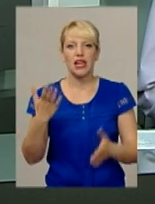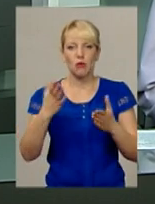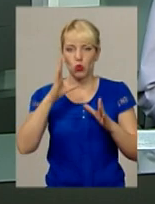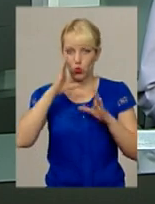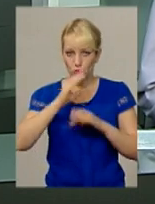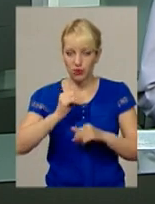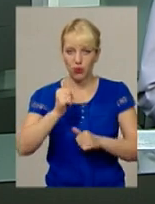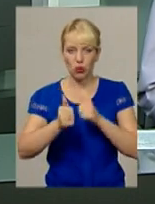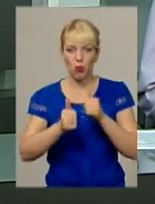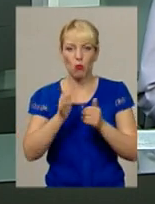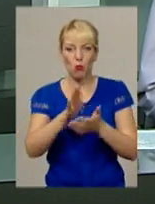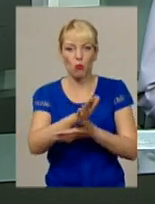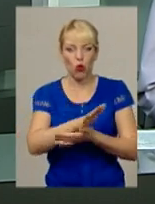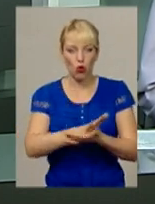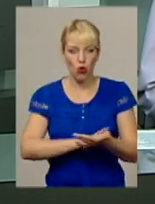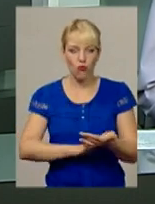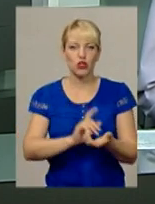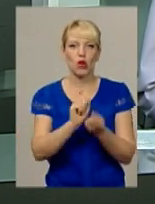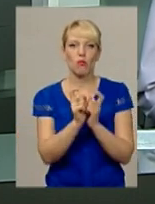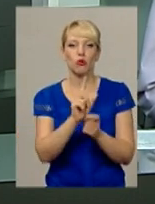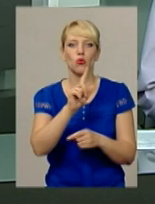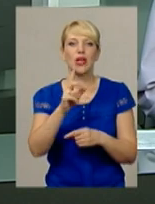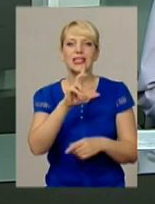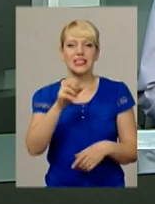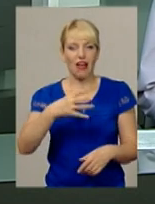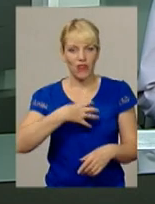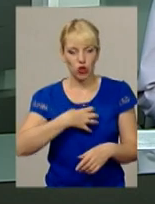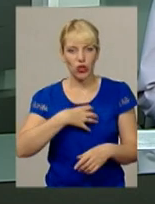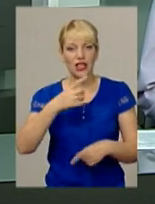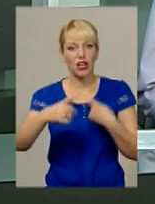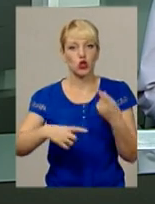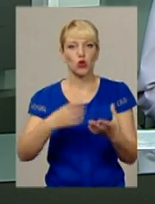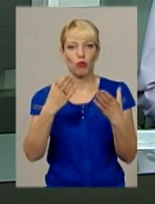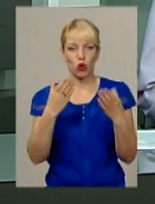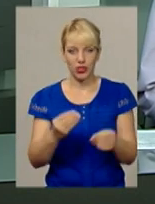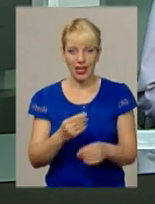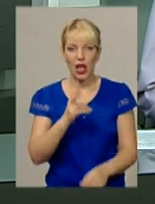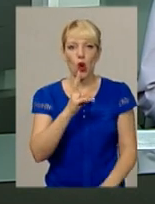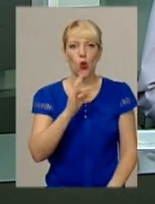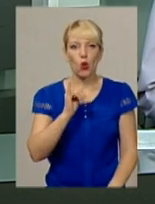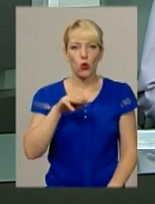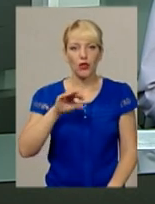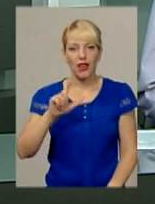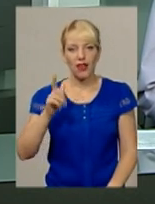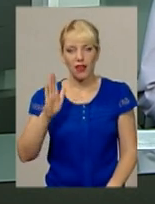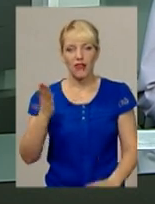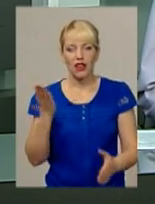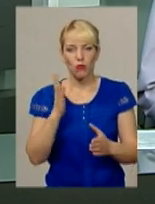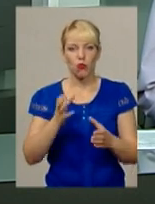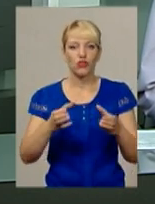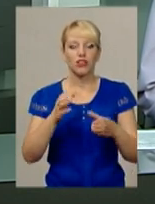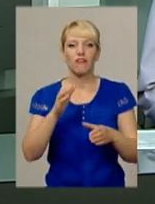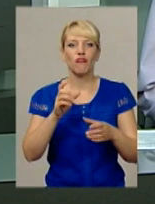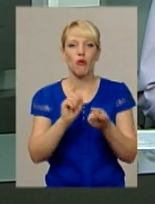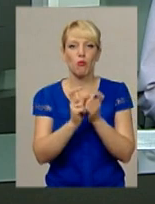продовжить боротьбу за нагороди наступного дня. Це ж стосується і Гліба Кутєя, котрий вийде на килим для вільної боротьби у ваговій категорії